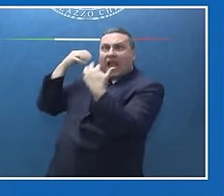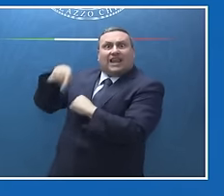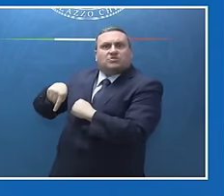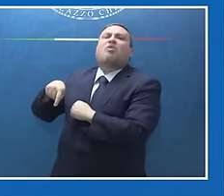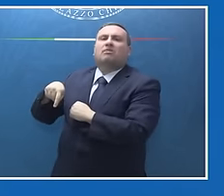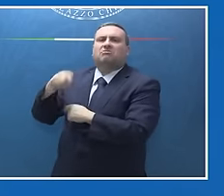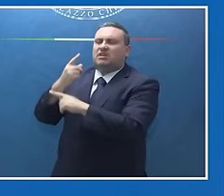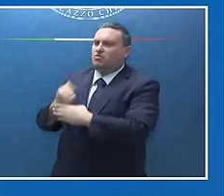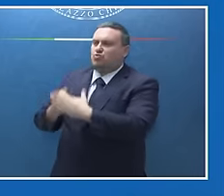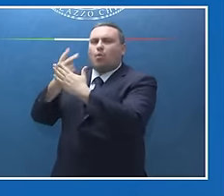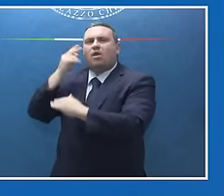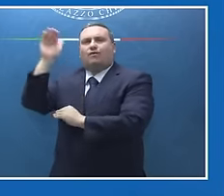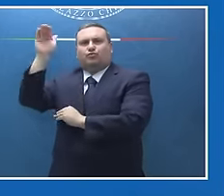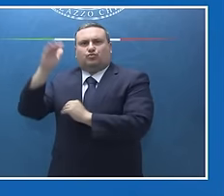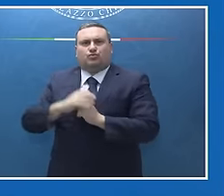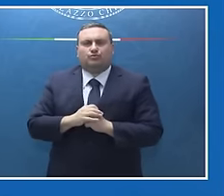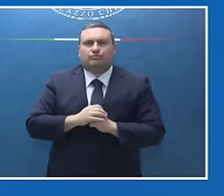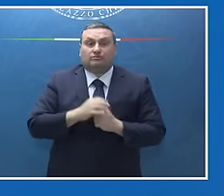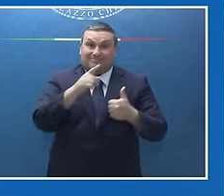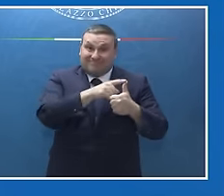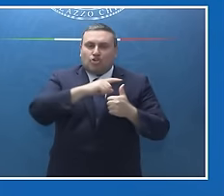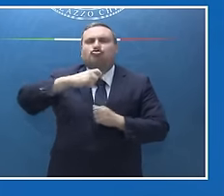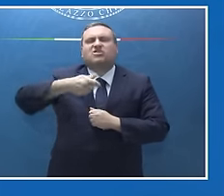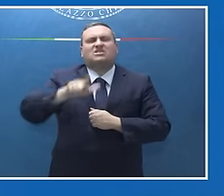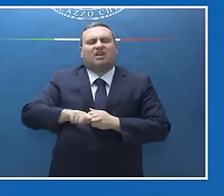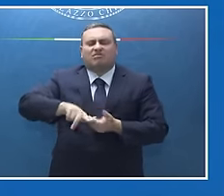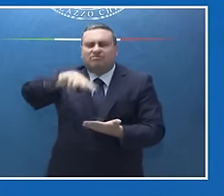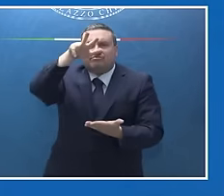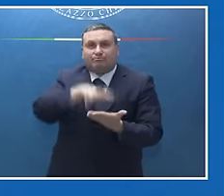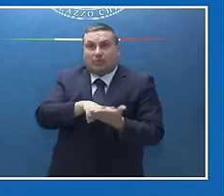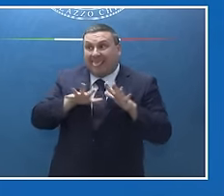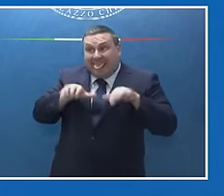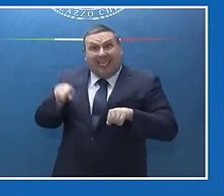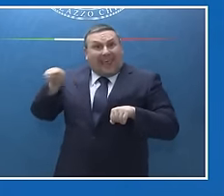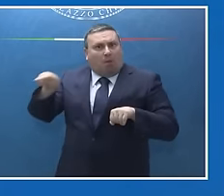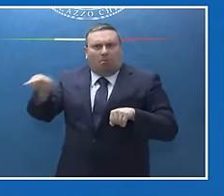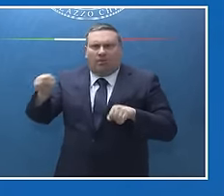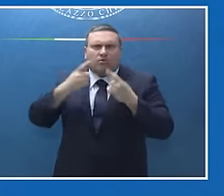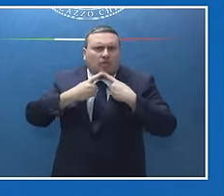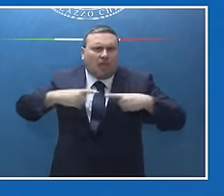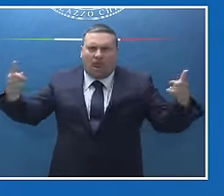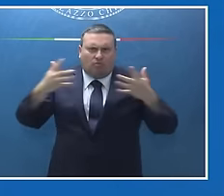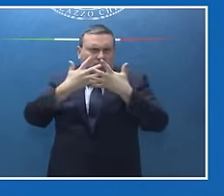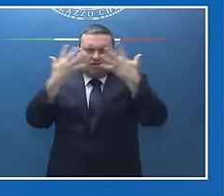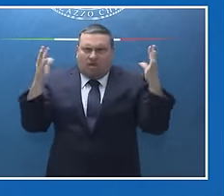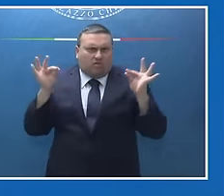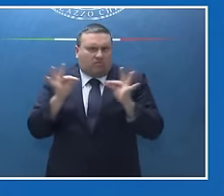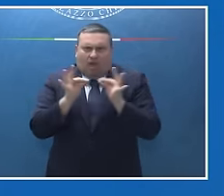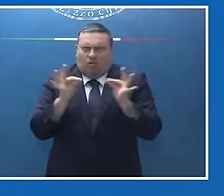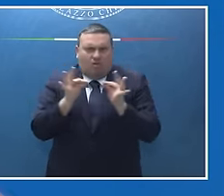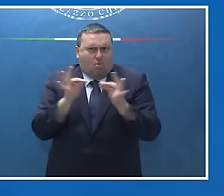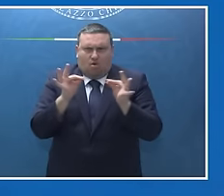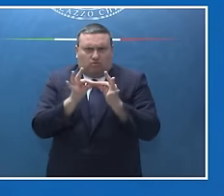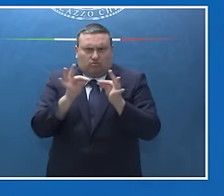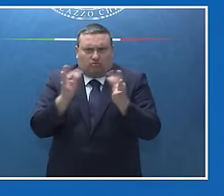futuro. Il G7 ha ribadito questo impegno, ha raggiunto l'accordo che era tutt'altro che scontato per un sostegno